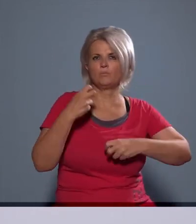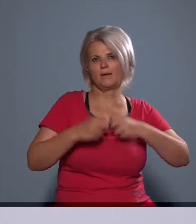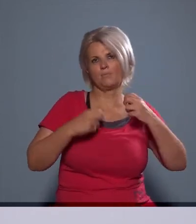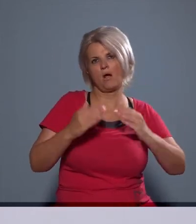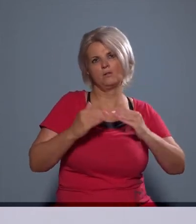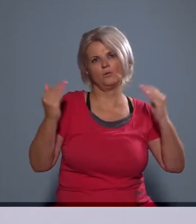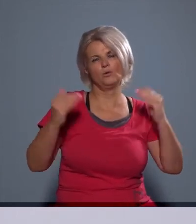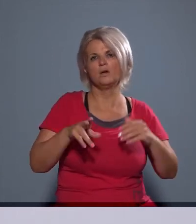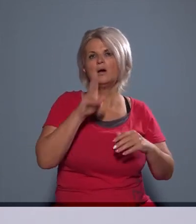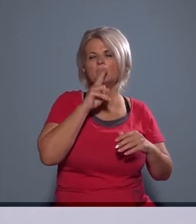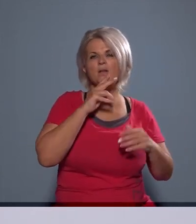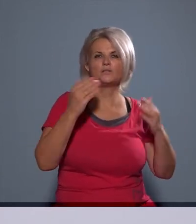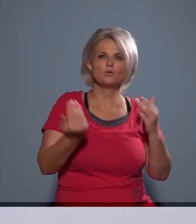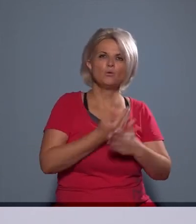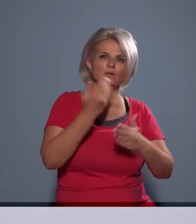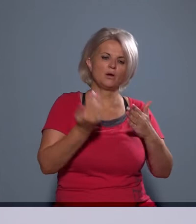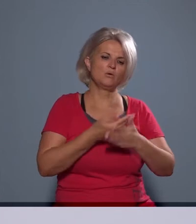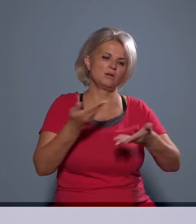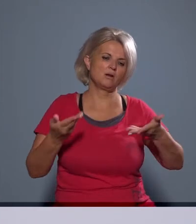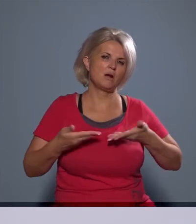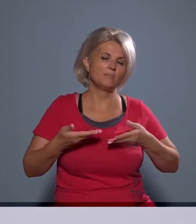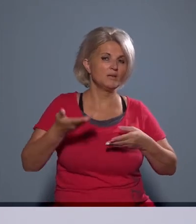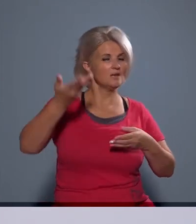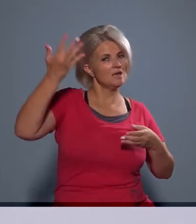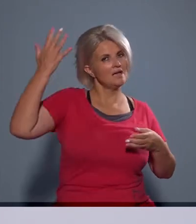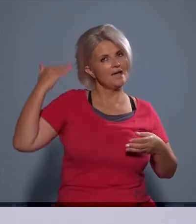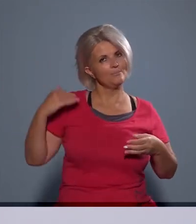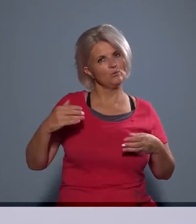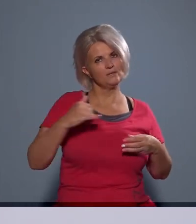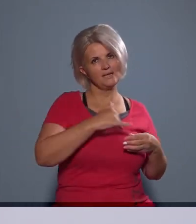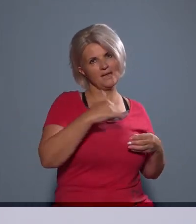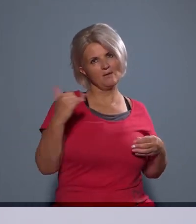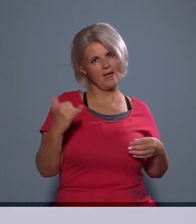azok a panaszok újra generálódnak, amiket az elmúlt években